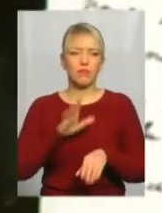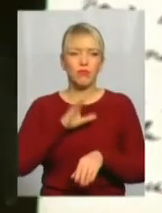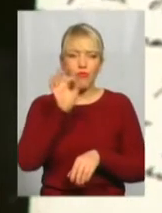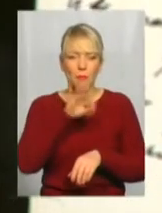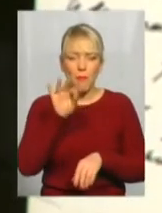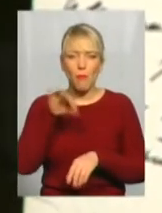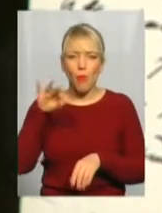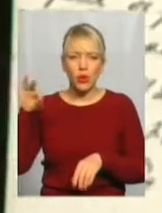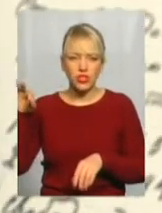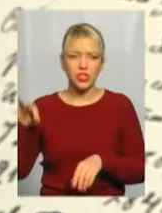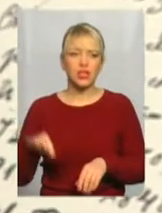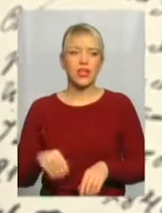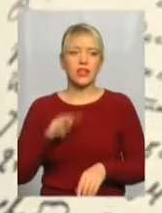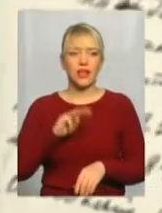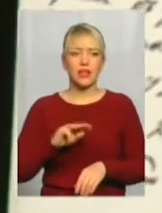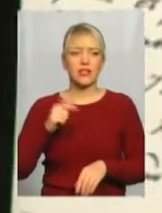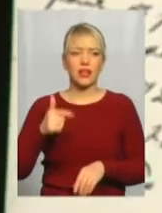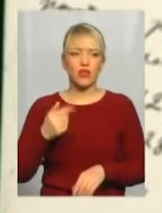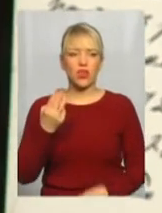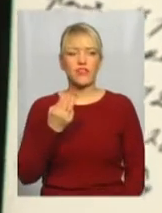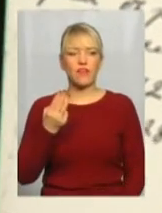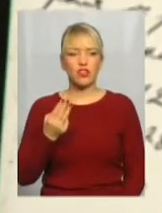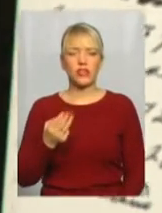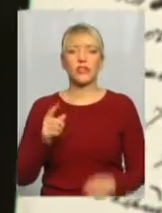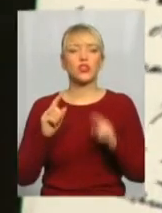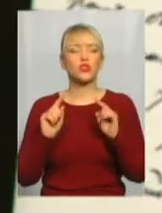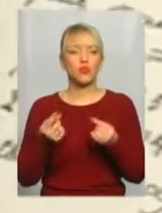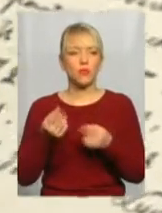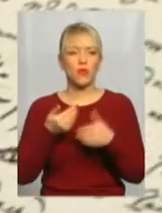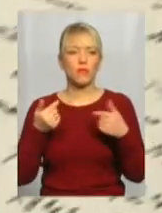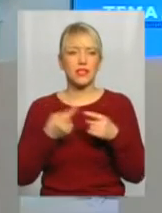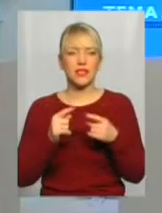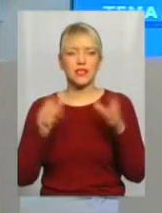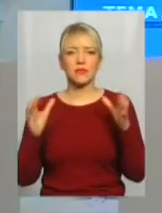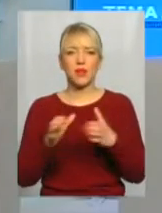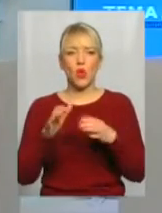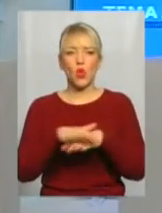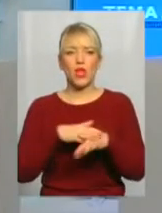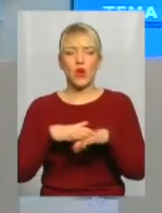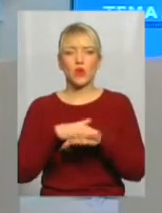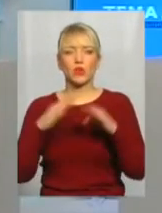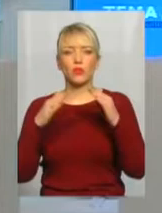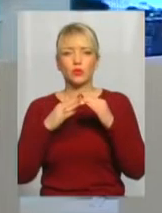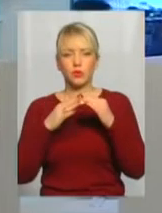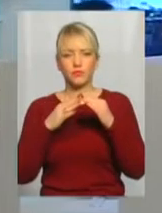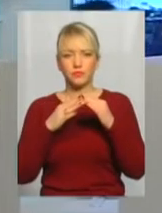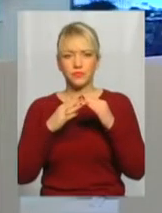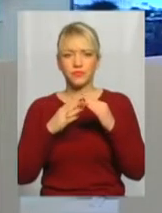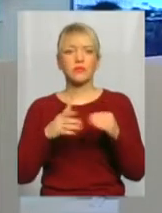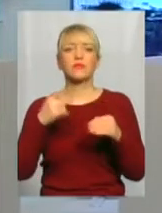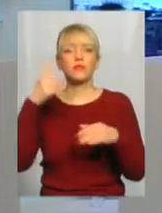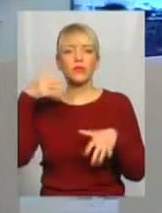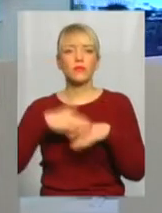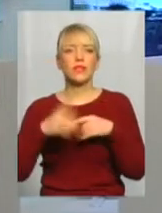самого Тараса Шевченка. А чому ми це зберігаємо в Народному домі просід? Ніну зрозуміло, що це